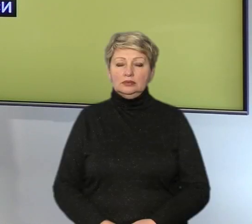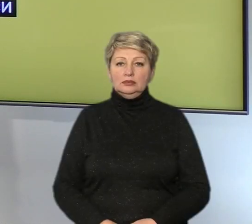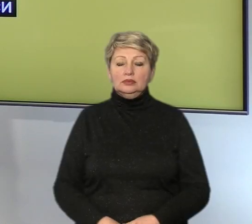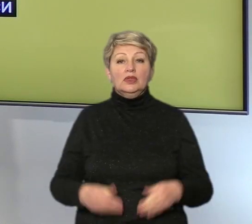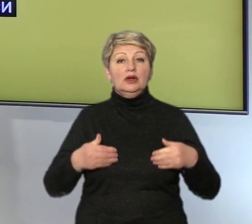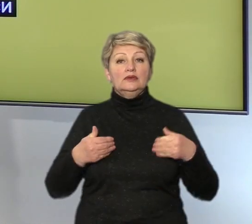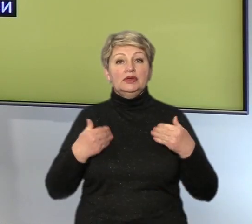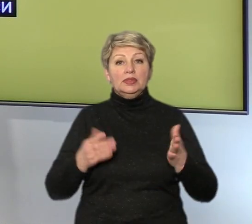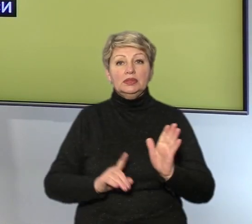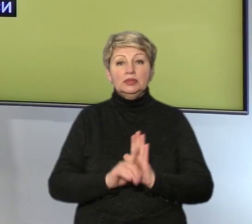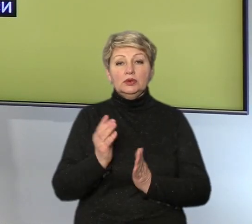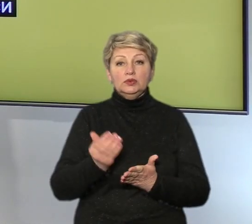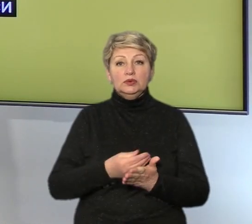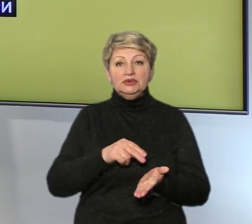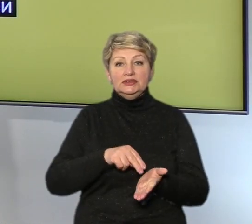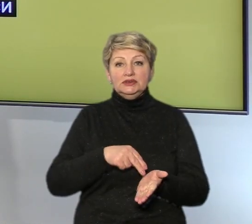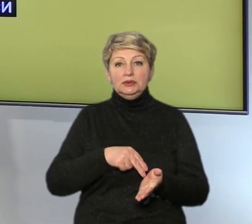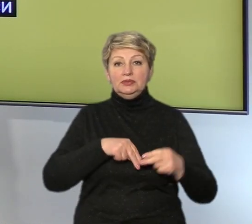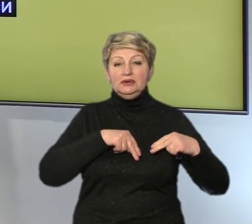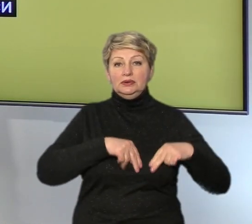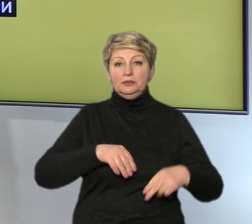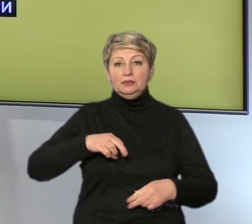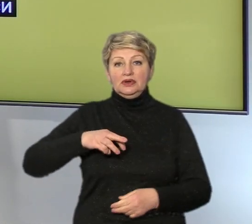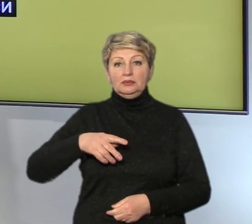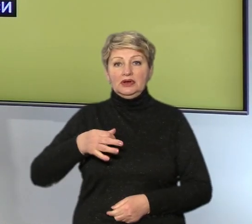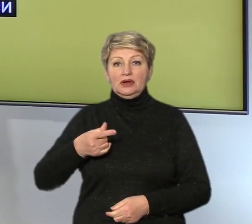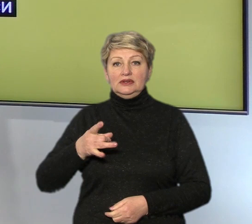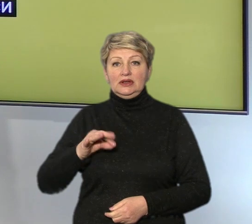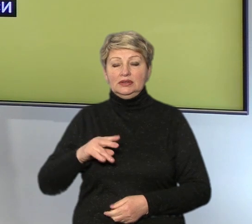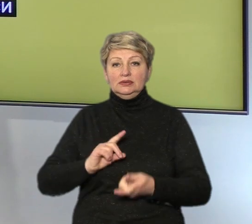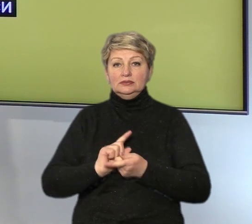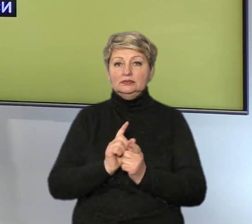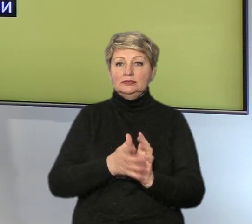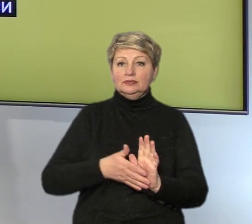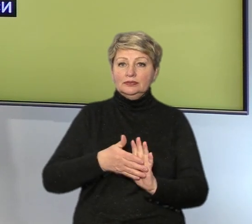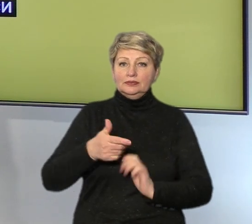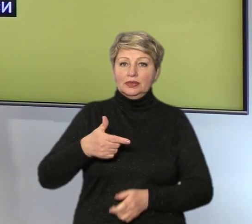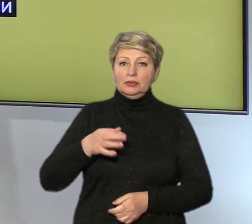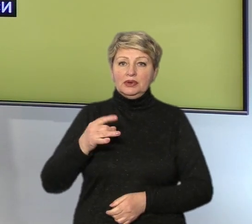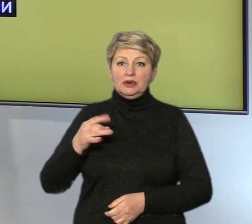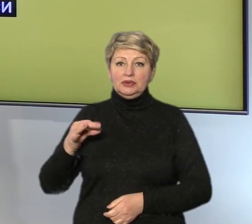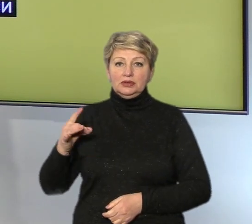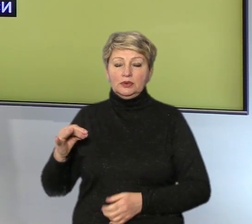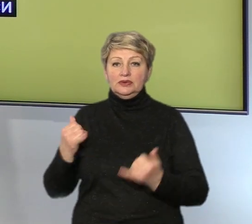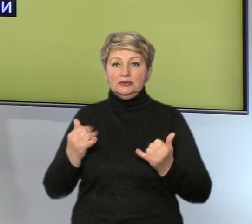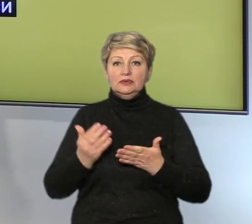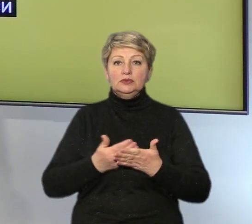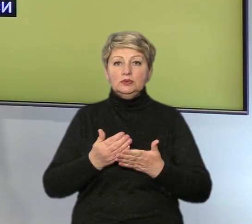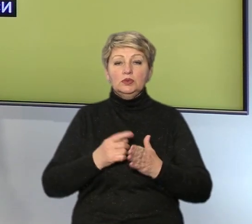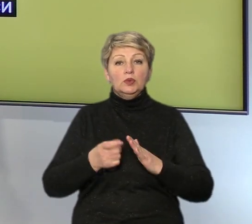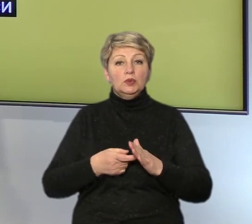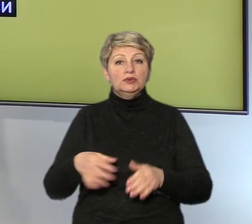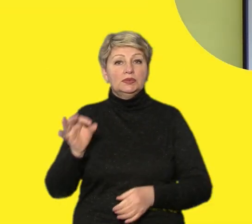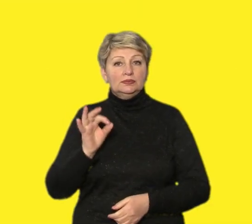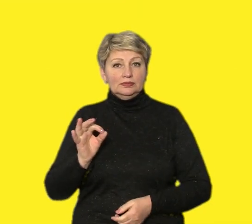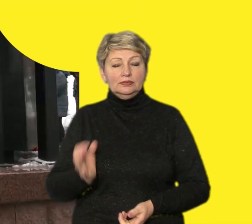Вітаю, час новин на Суспільному Черкаси. В студії працює Марія Гаврилян, жестова мова Галина Абраменко. Сьогодні у випуску дізнаєтеся про